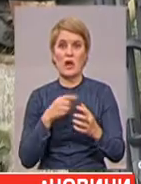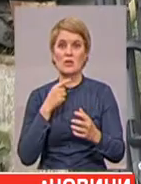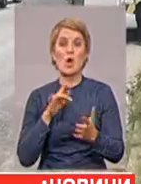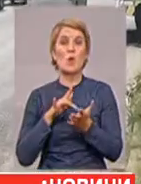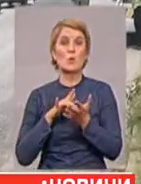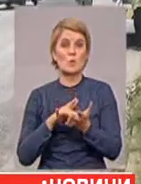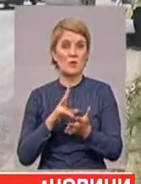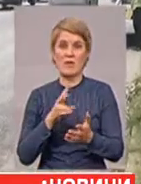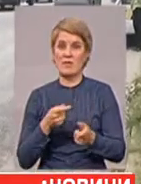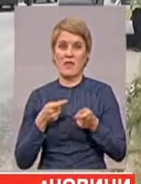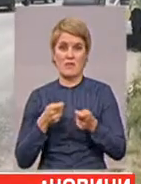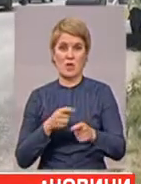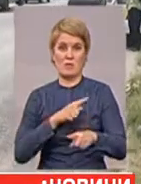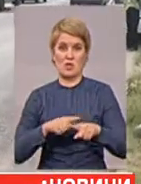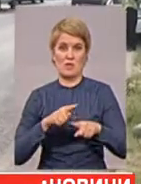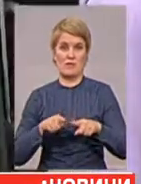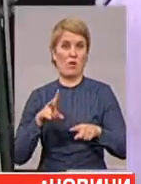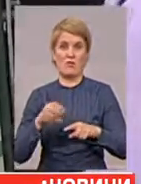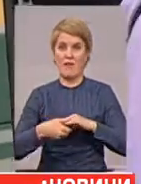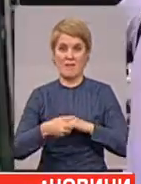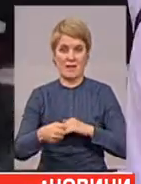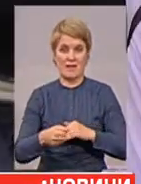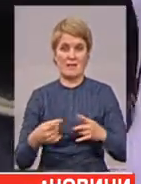не їхав надто швидко, щоб спровокувати ДТП.